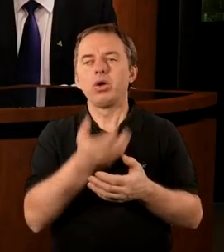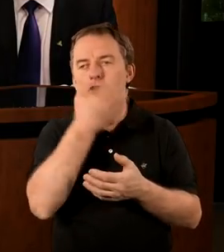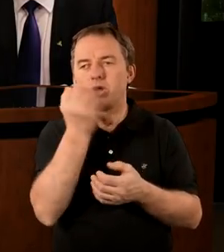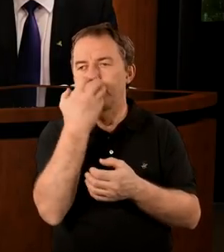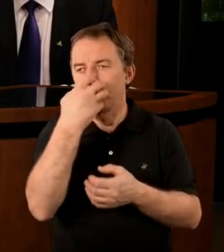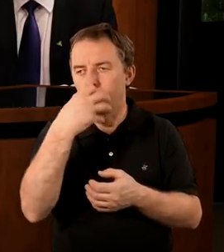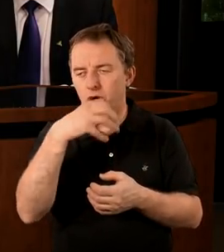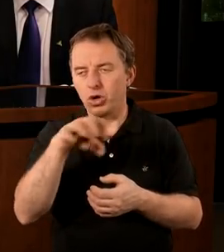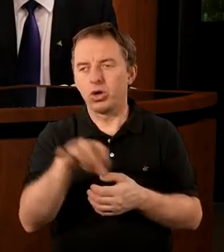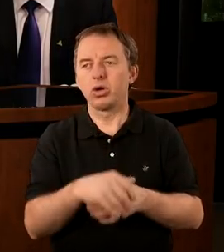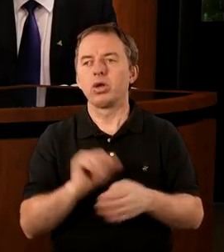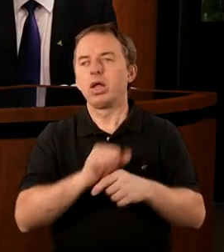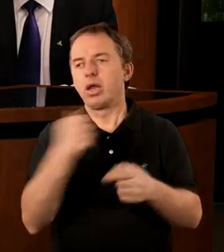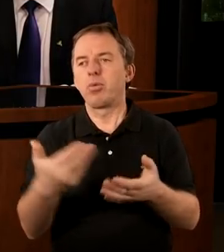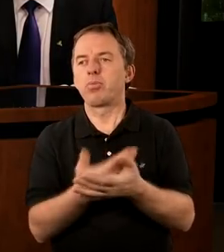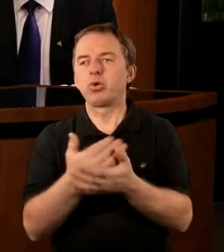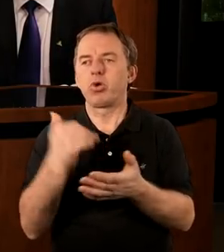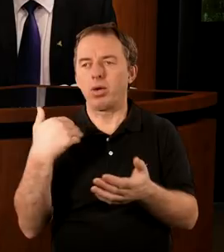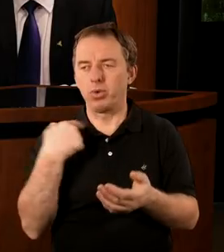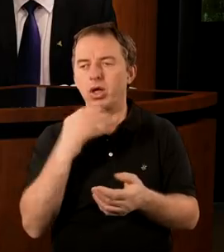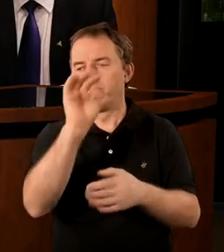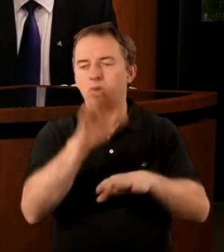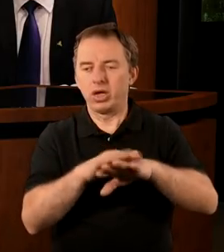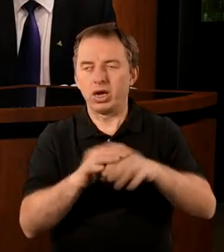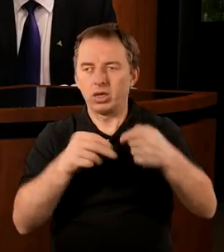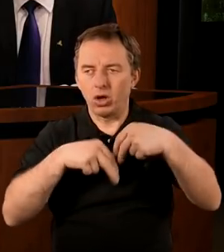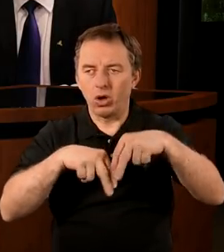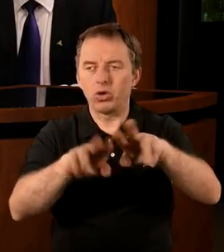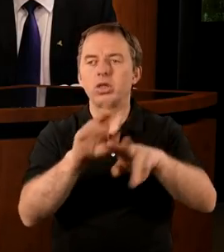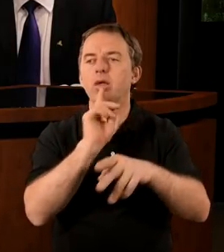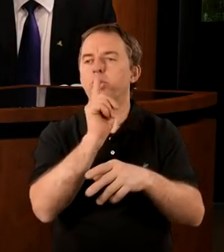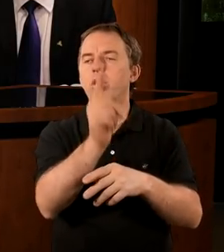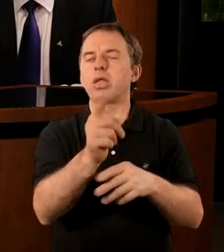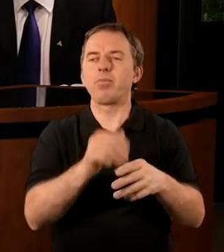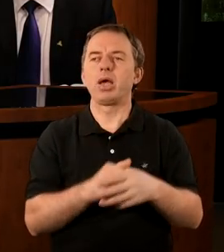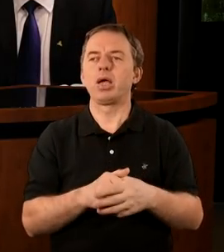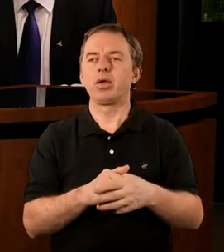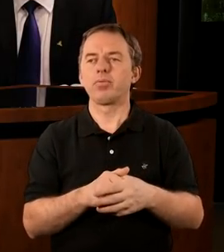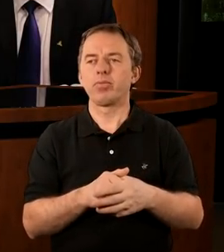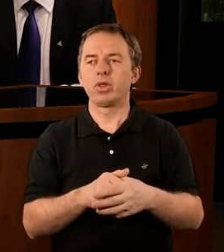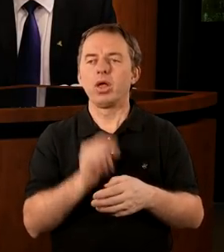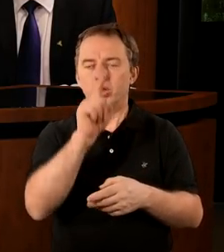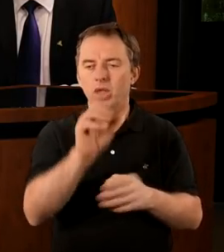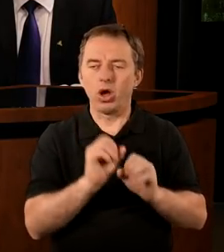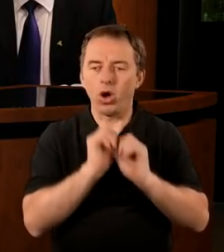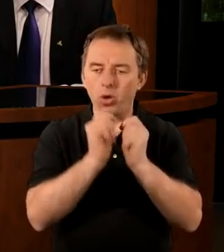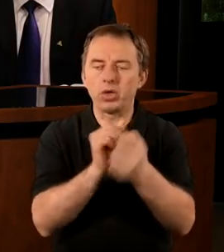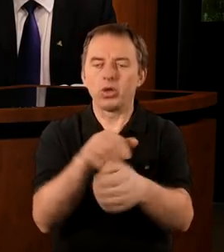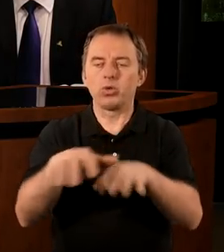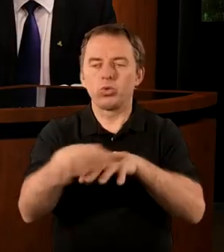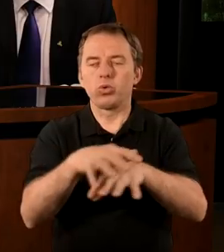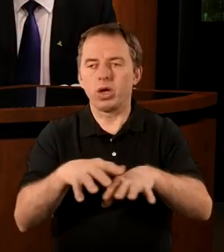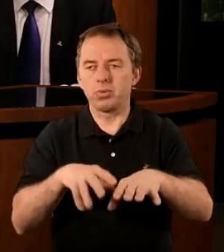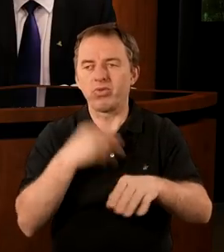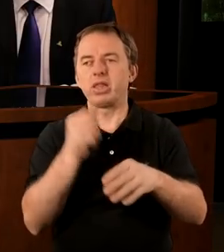ciepło, gorąco, tak na samym początku. W Twoje ręce się więc polecamy i Ty obdasz nas